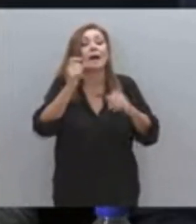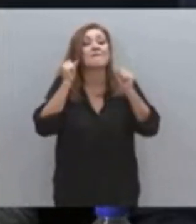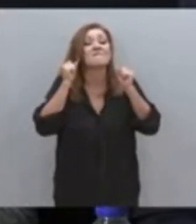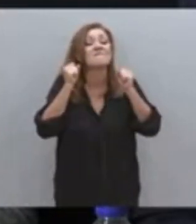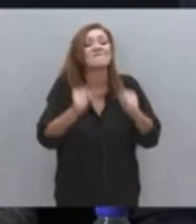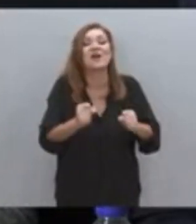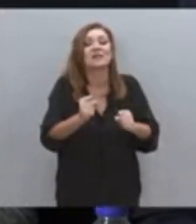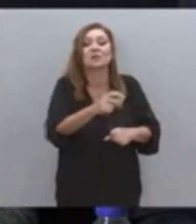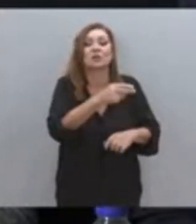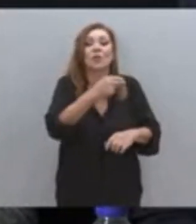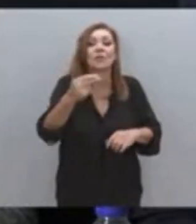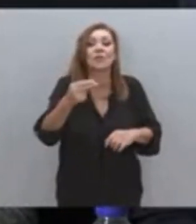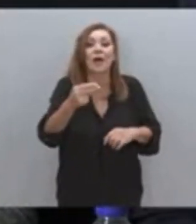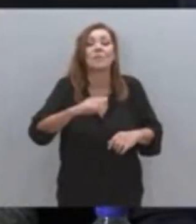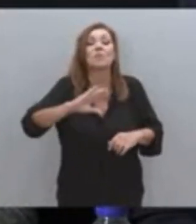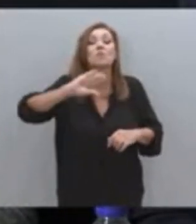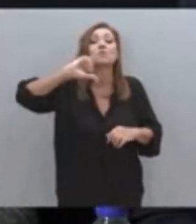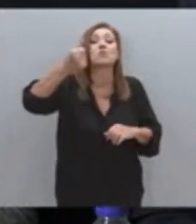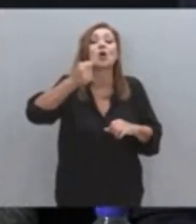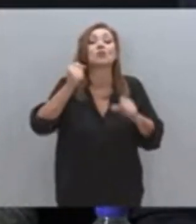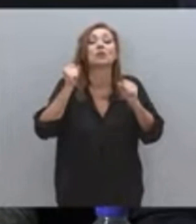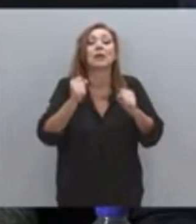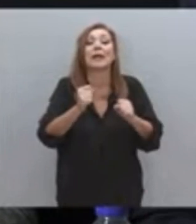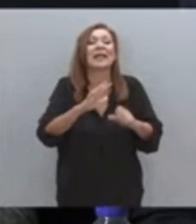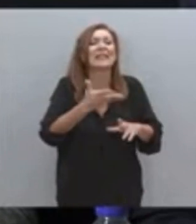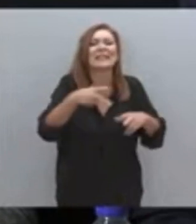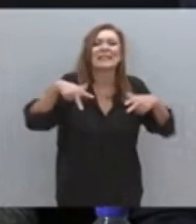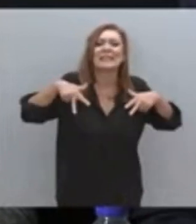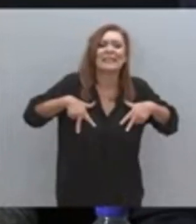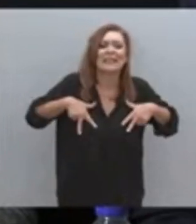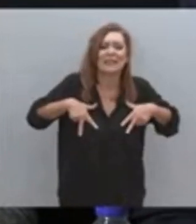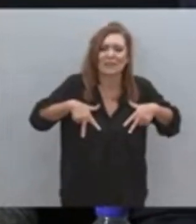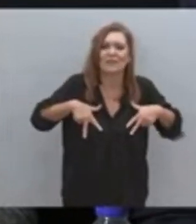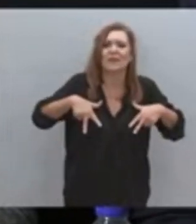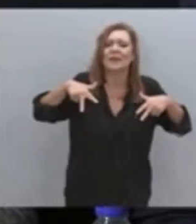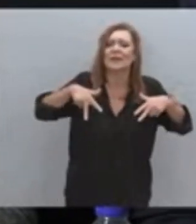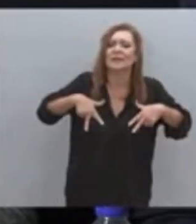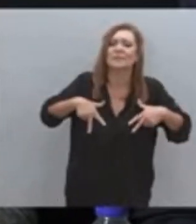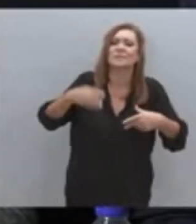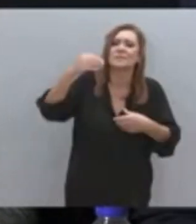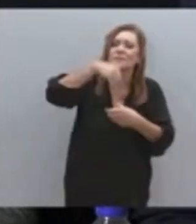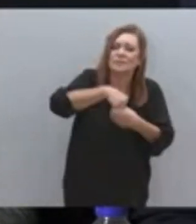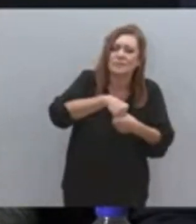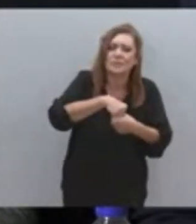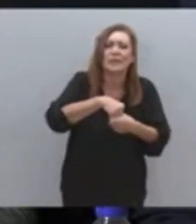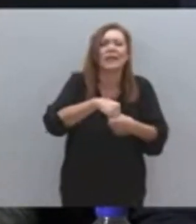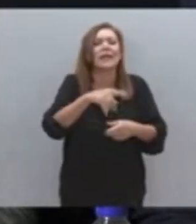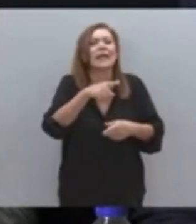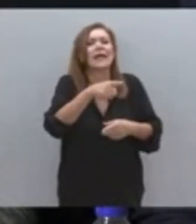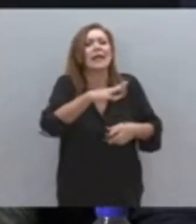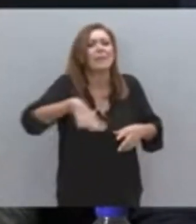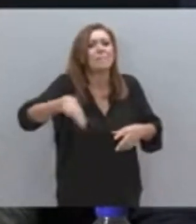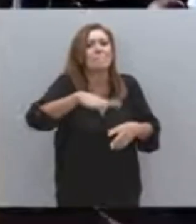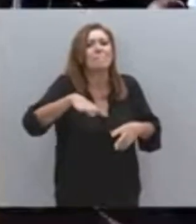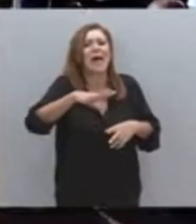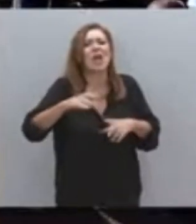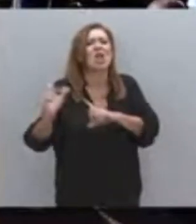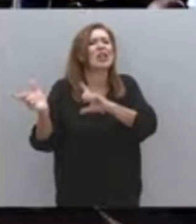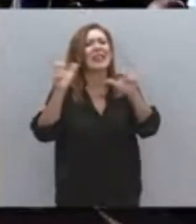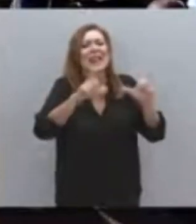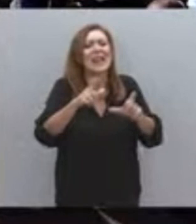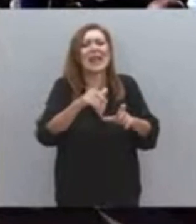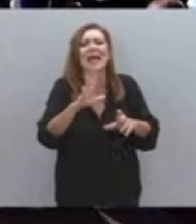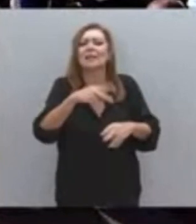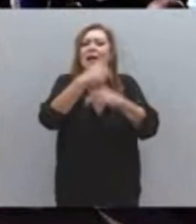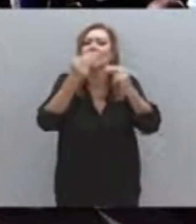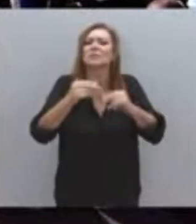τομέα, του πρωτογενούς τομέα, με ποιες κυβερνητικές παρεμβάσεις μπορούν να φέρουν θετικά αποτελέσματα στην ηλία. Μπορώ